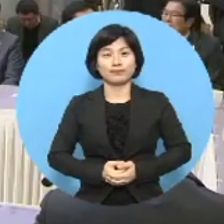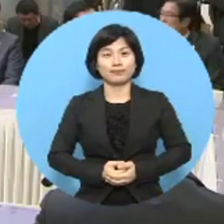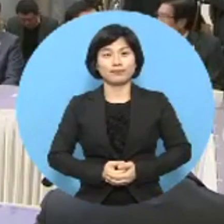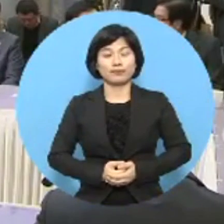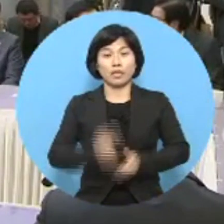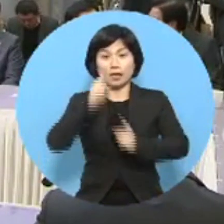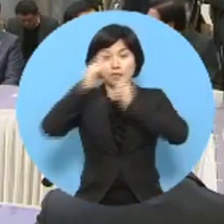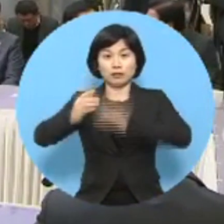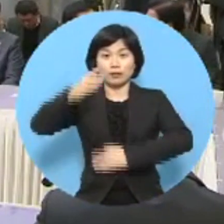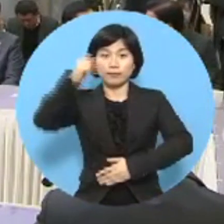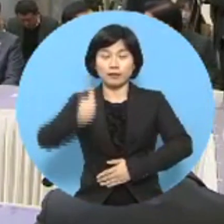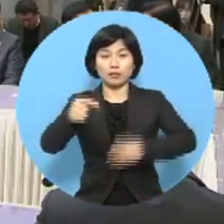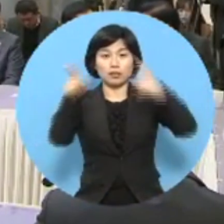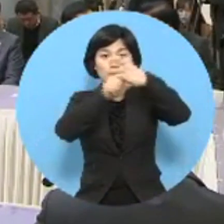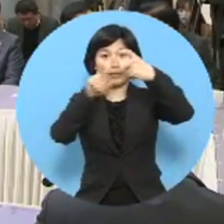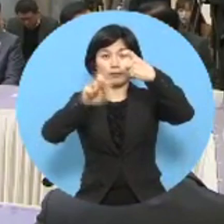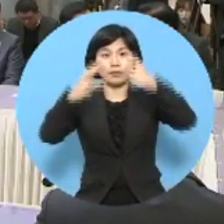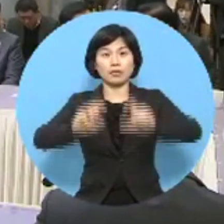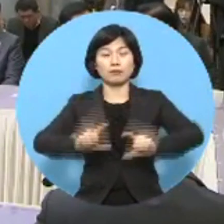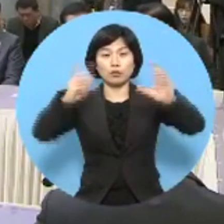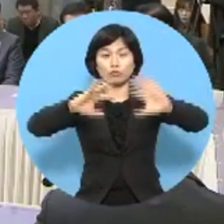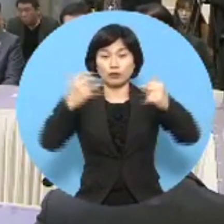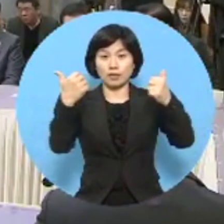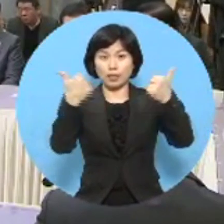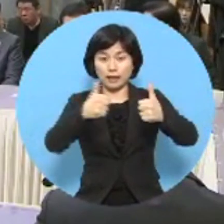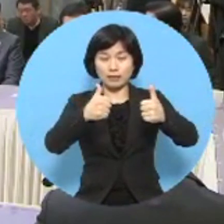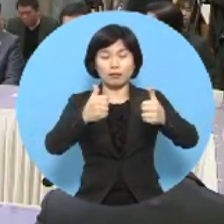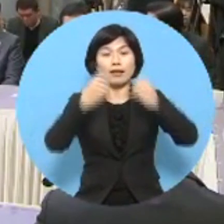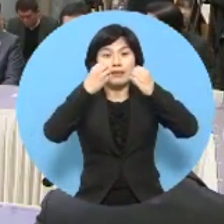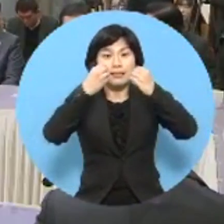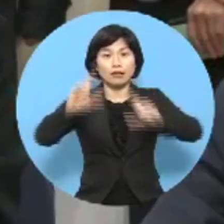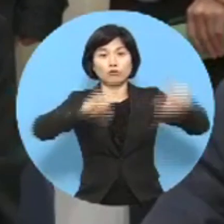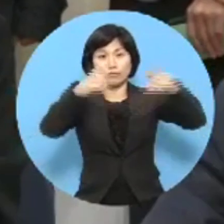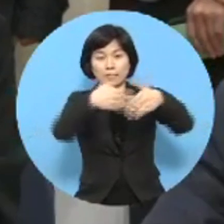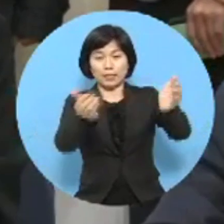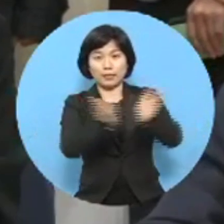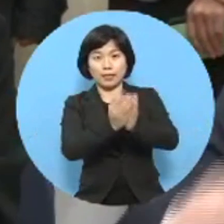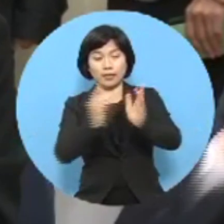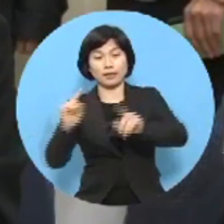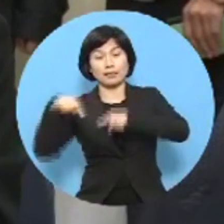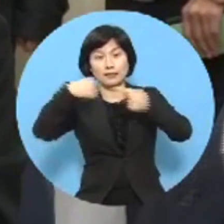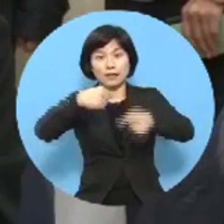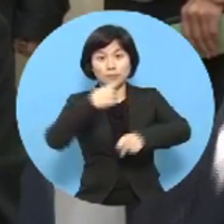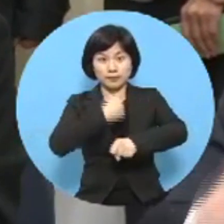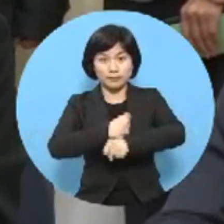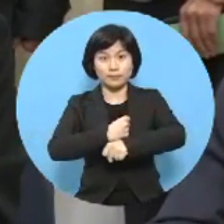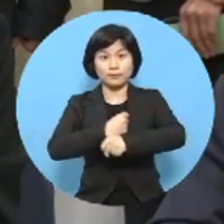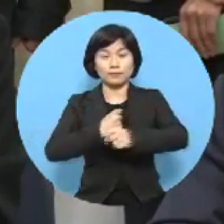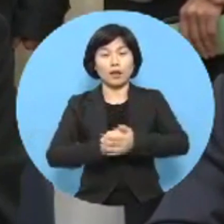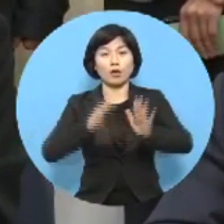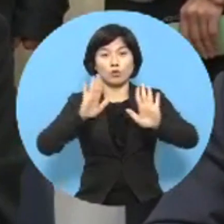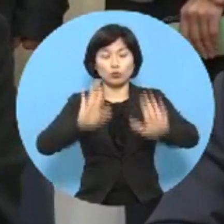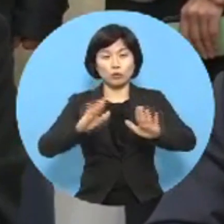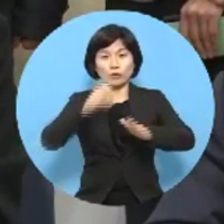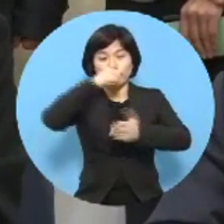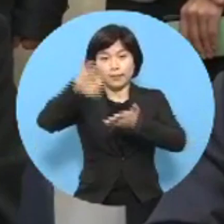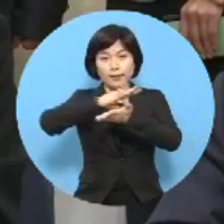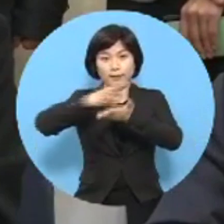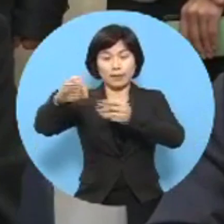이 지사는 23일 국회에서 열리는 새누리당과의 예산정책협의회에 참석했습니다. 또